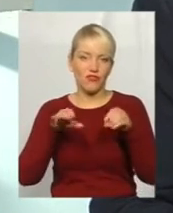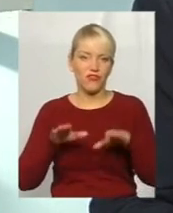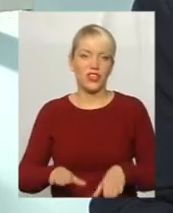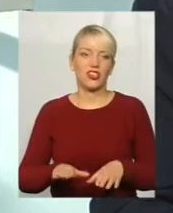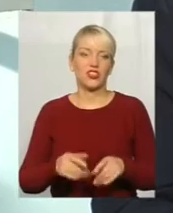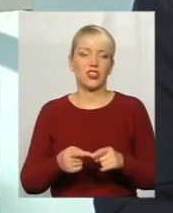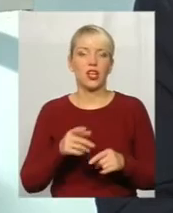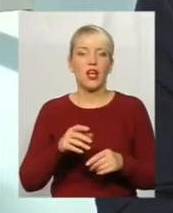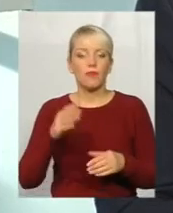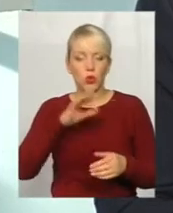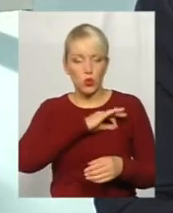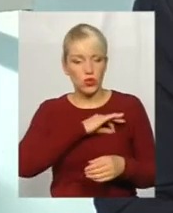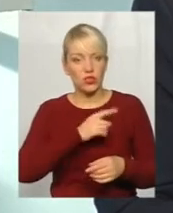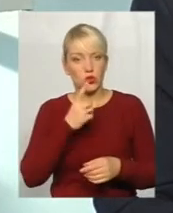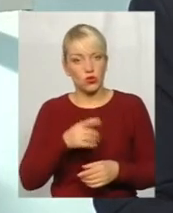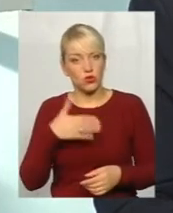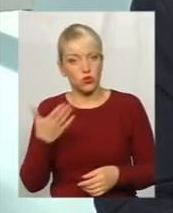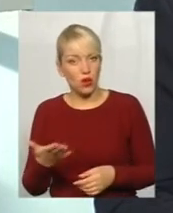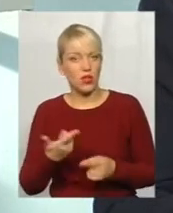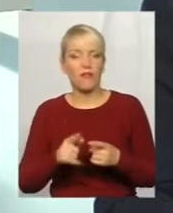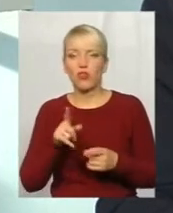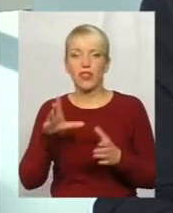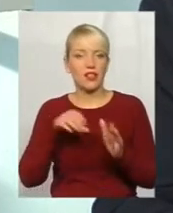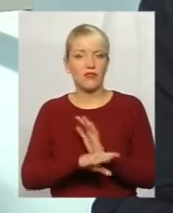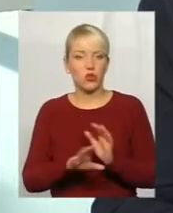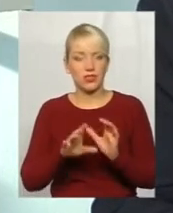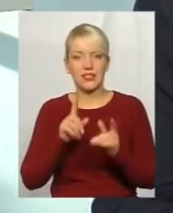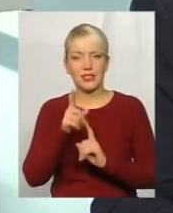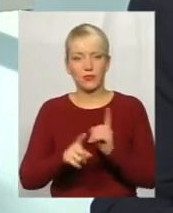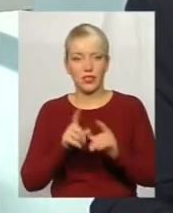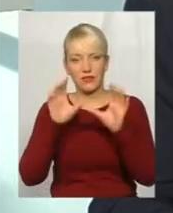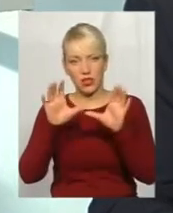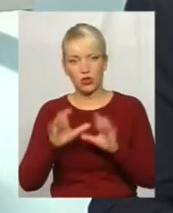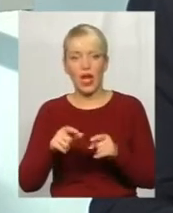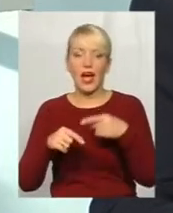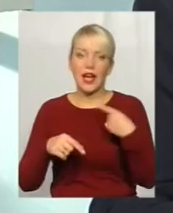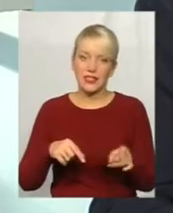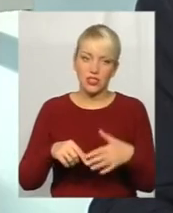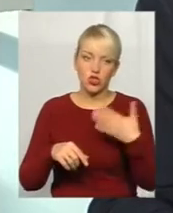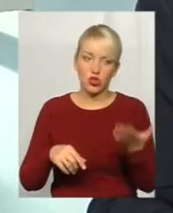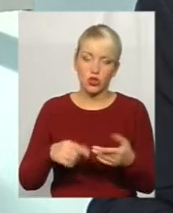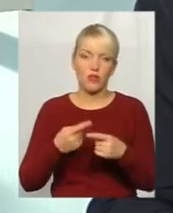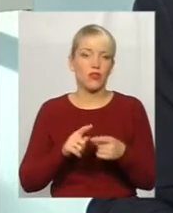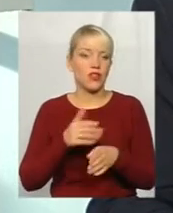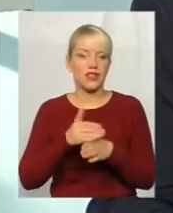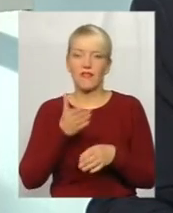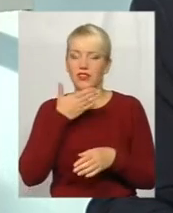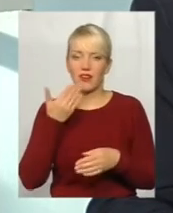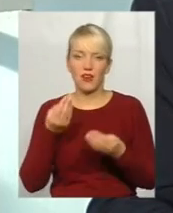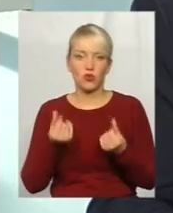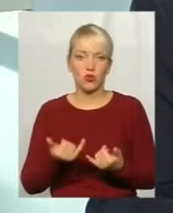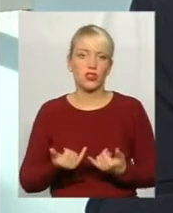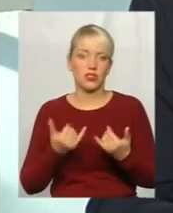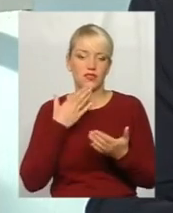руслі юридичному. З одної сторони, вони не вносять зміни в законодавство, з іншої сторони, вони не виділяють кошти на свої